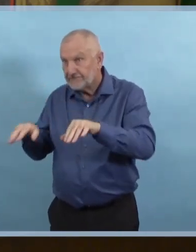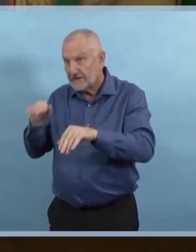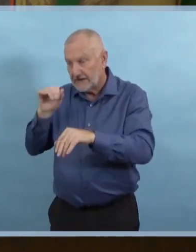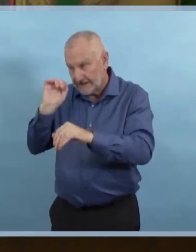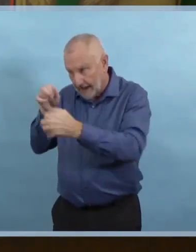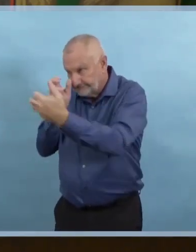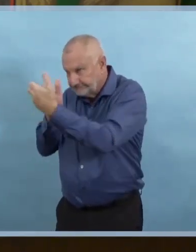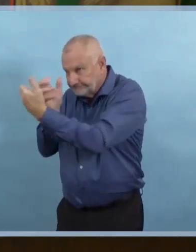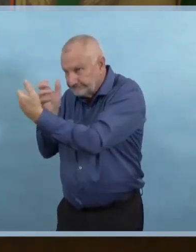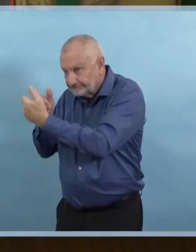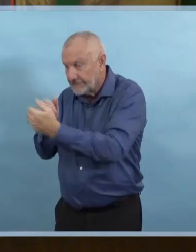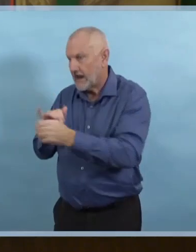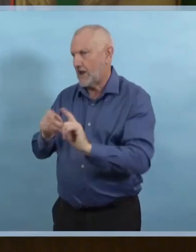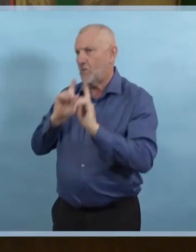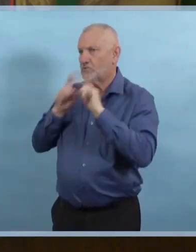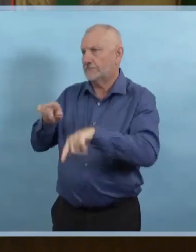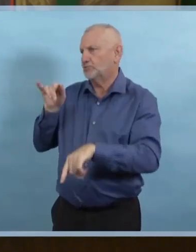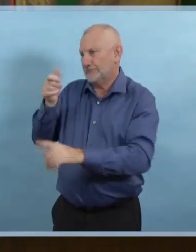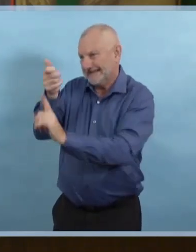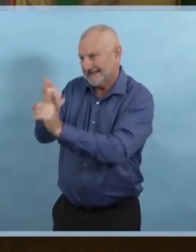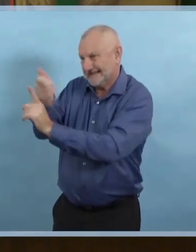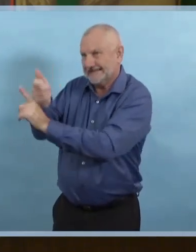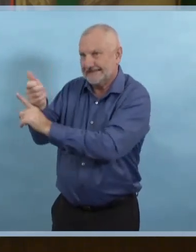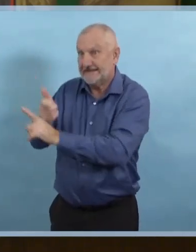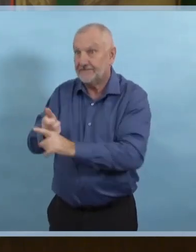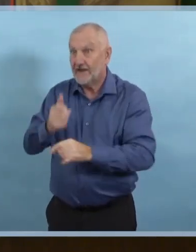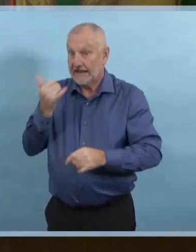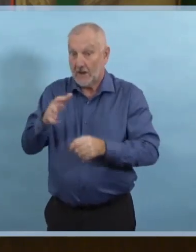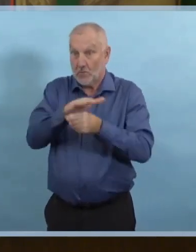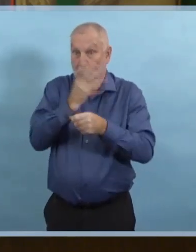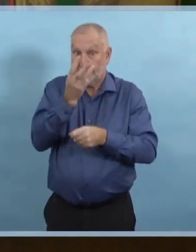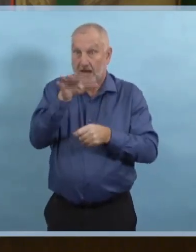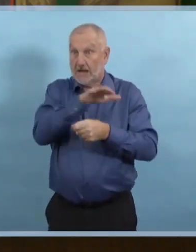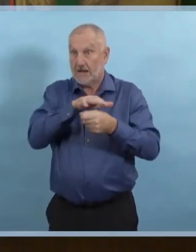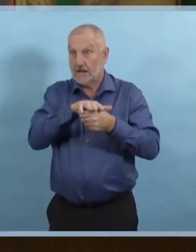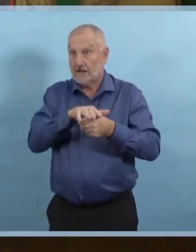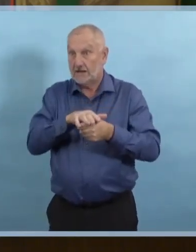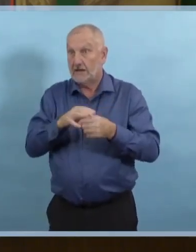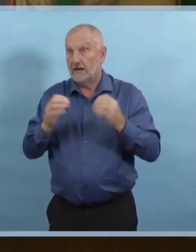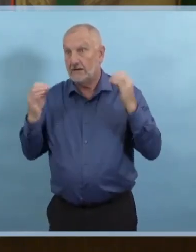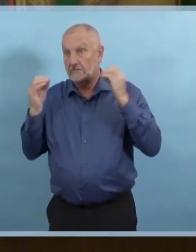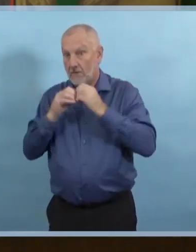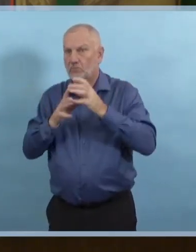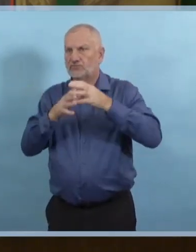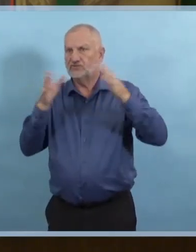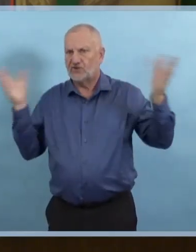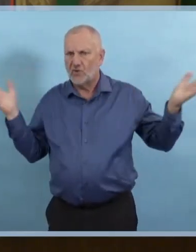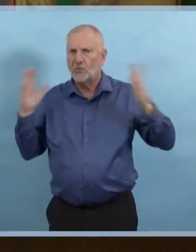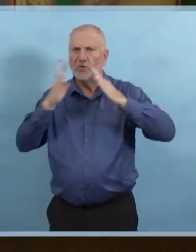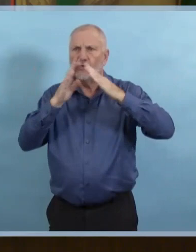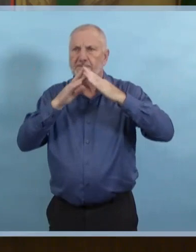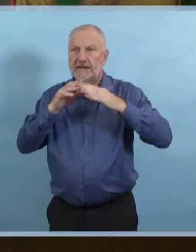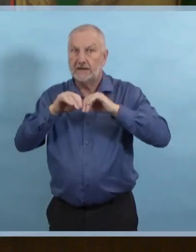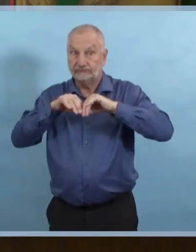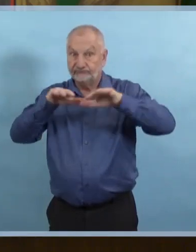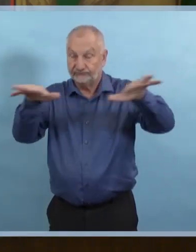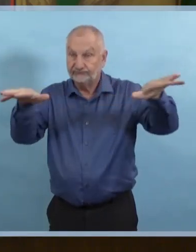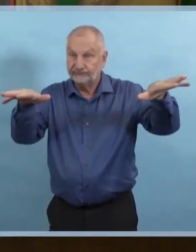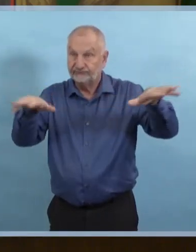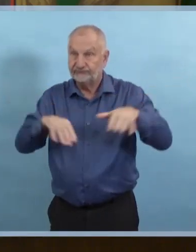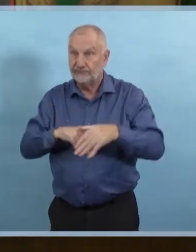que nous voyons maintenant à Winnipeg,'est beaucoup plus de transmissions communautaires. Donc, c'est plus difficile à cibler. Et nous voyons dans